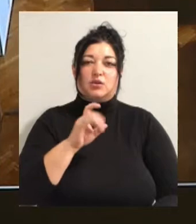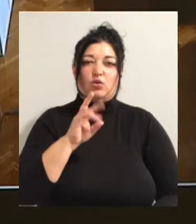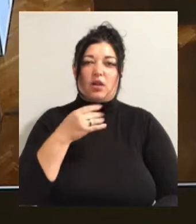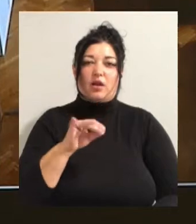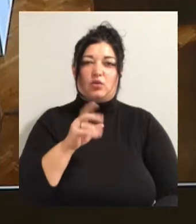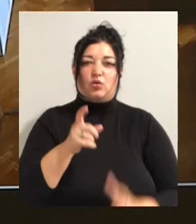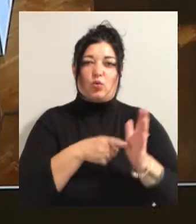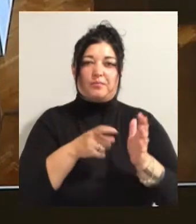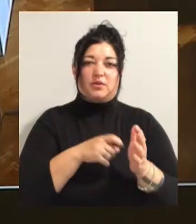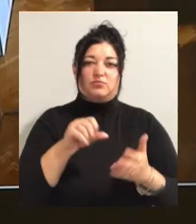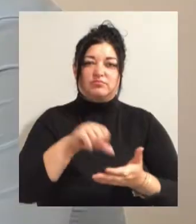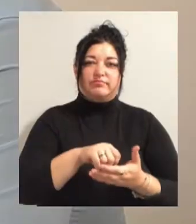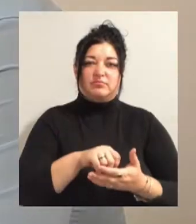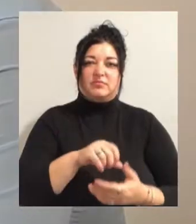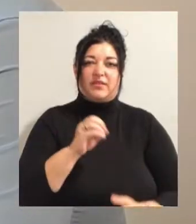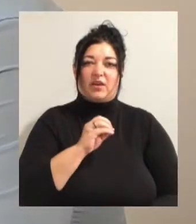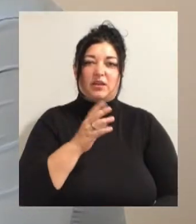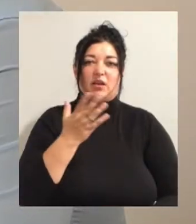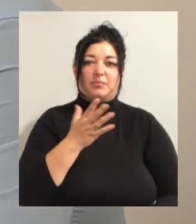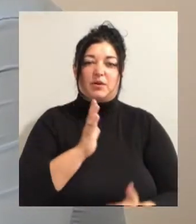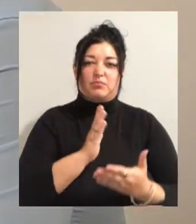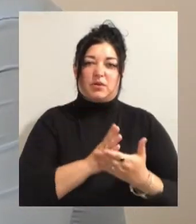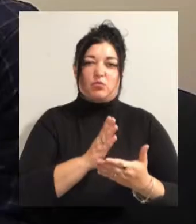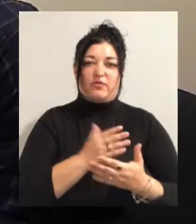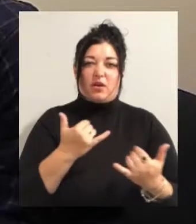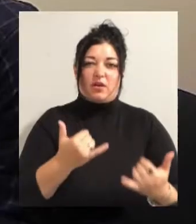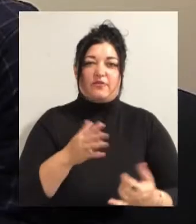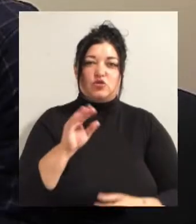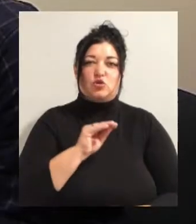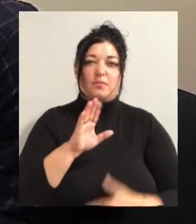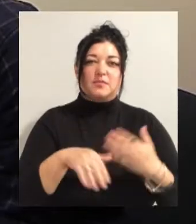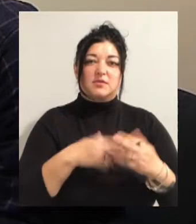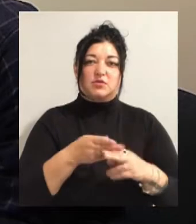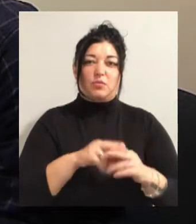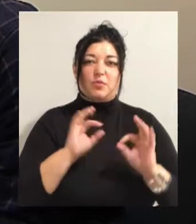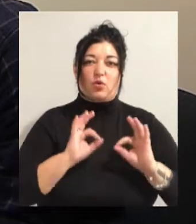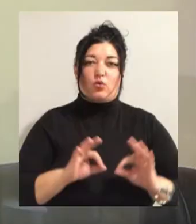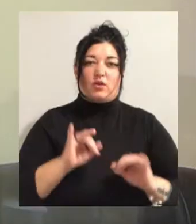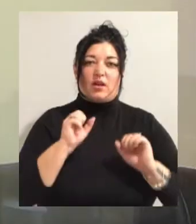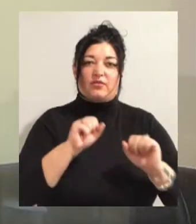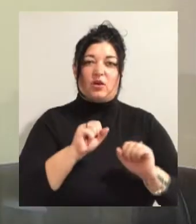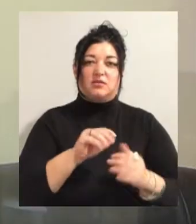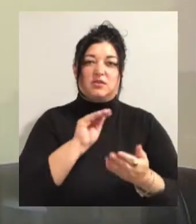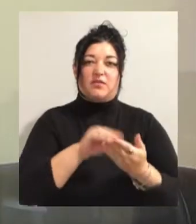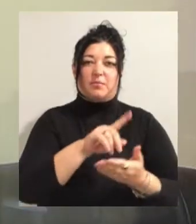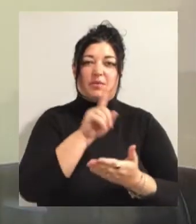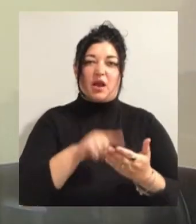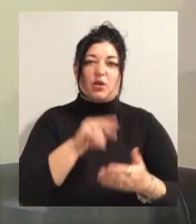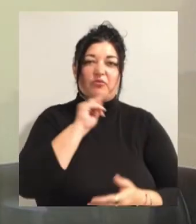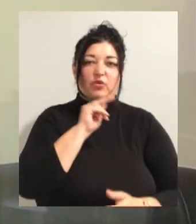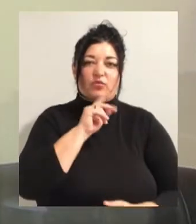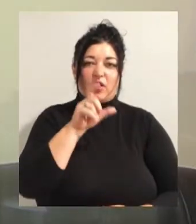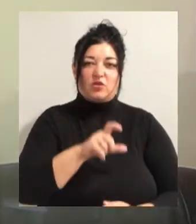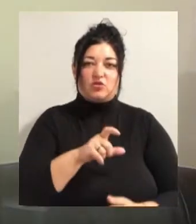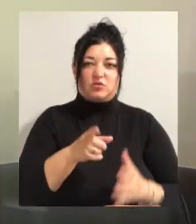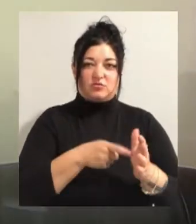Лісицького, який перебуває в Житомирі. Після цього прокурор, потерпілий та адвокати ставили питання обвинуваченим. За словами останніх, допит не мав